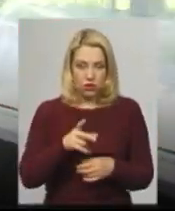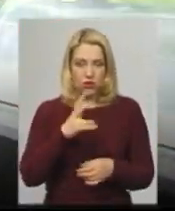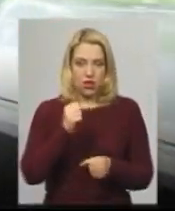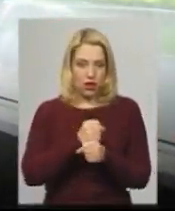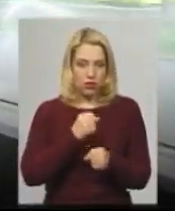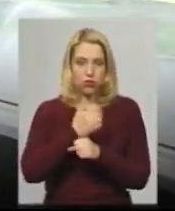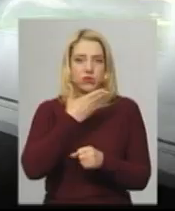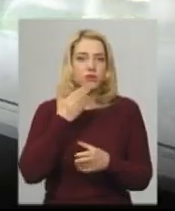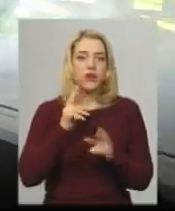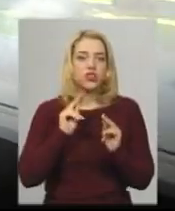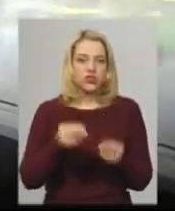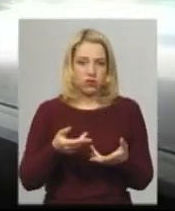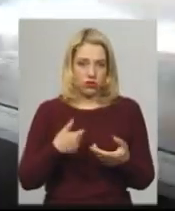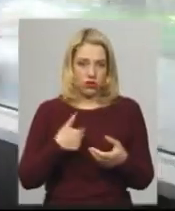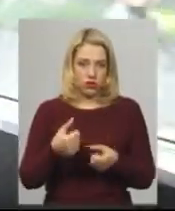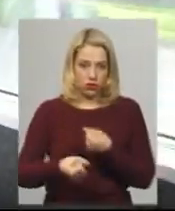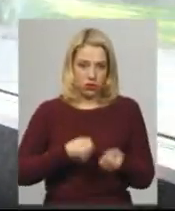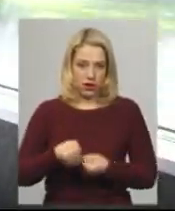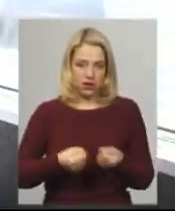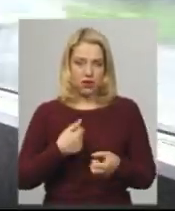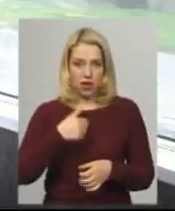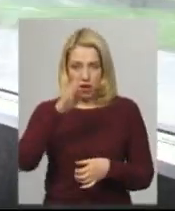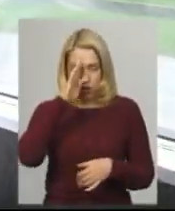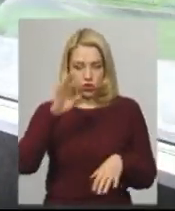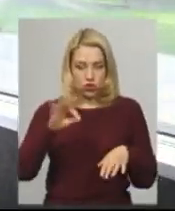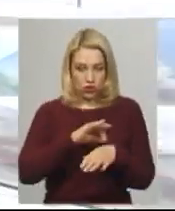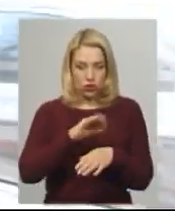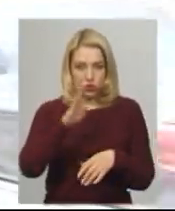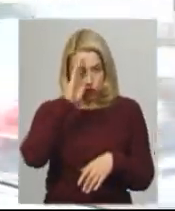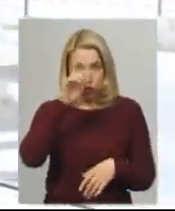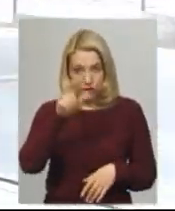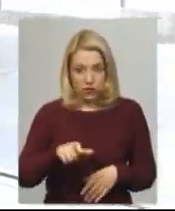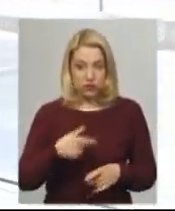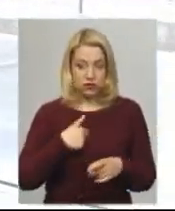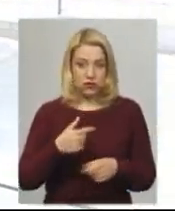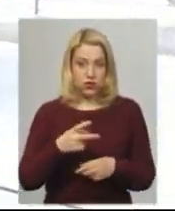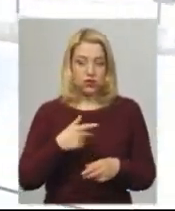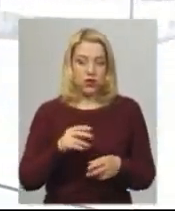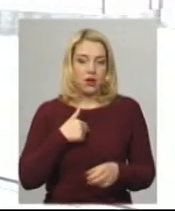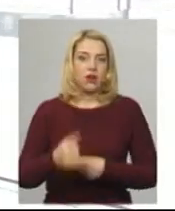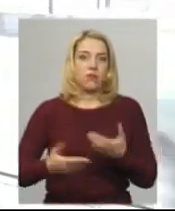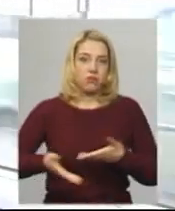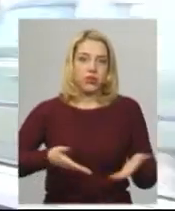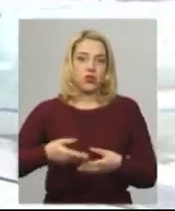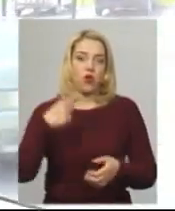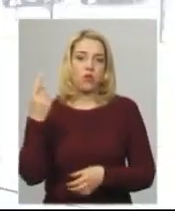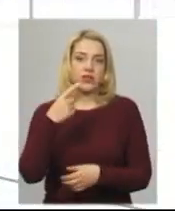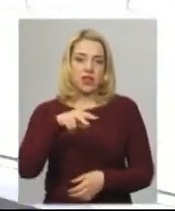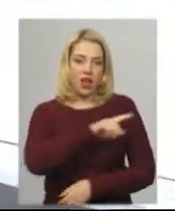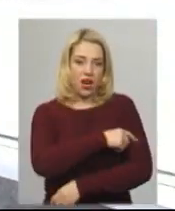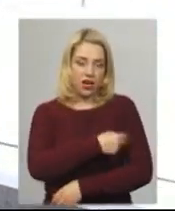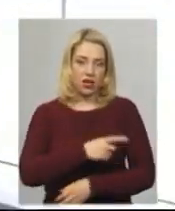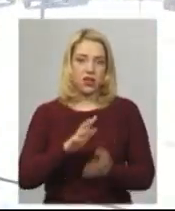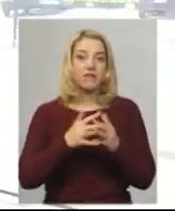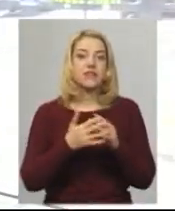мають чим добиратися. У мене чоловік отходив пішки до обласної лікарі. Ще якби на село пустили, а то люди не мають чим доїжджати,